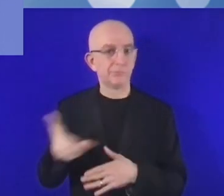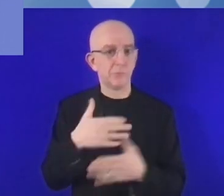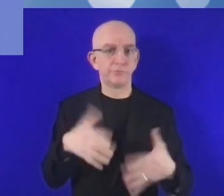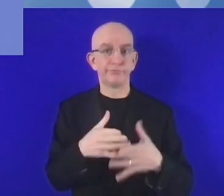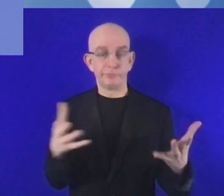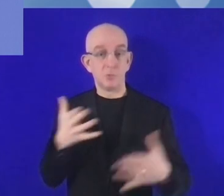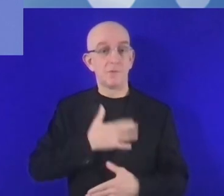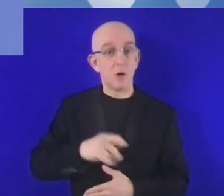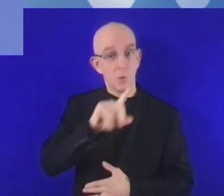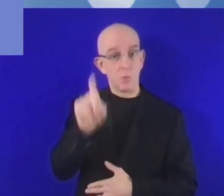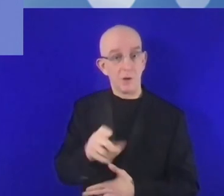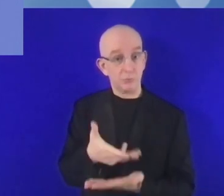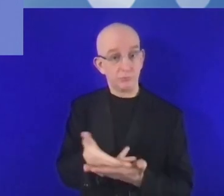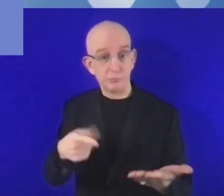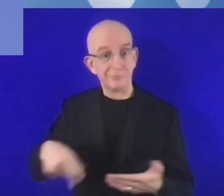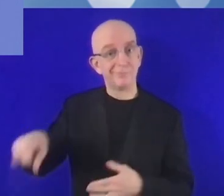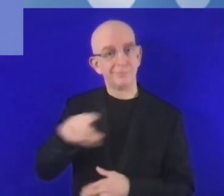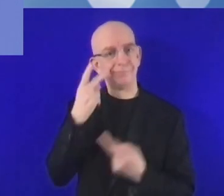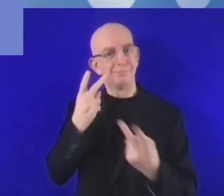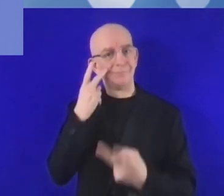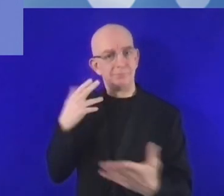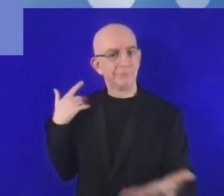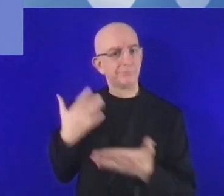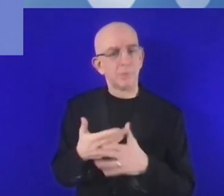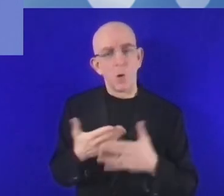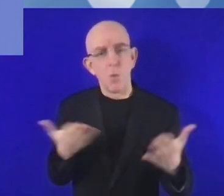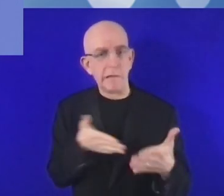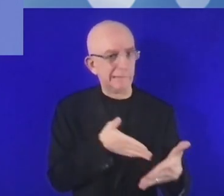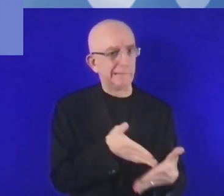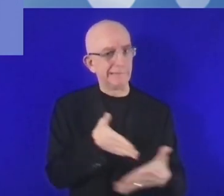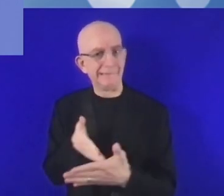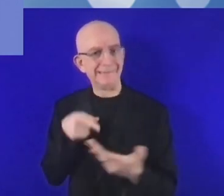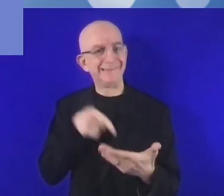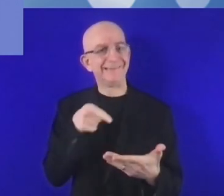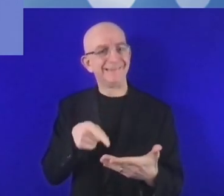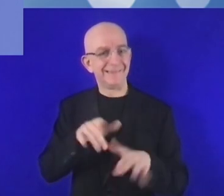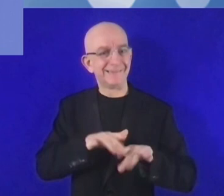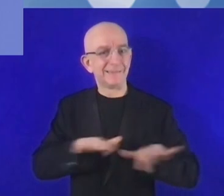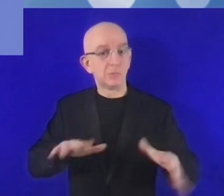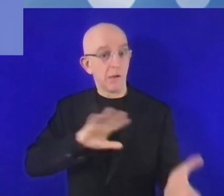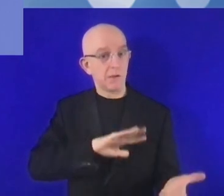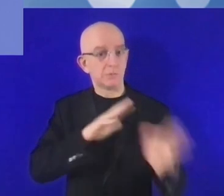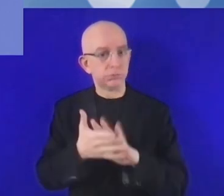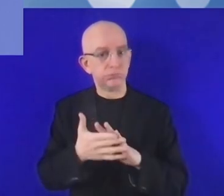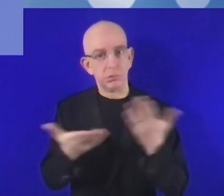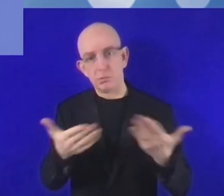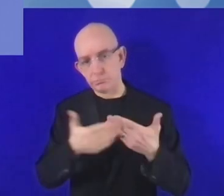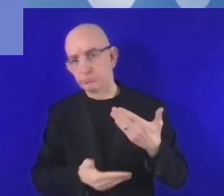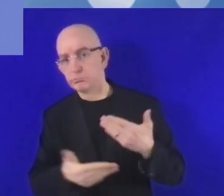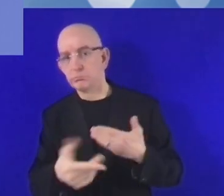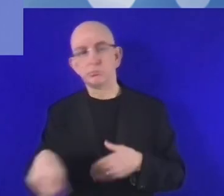تغف أمامنا فيما يتعلق بالمرحلة الانتقالية الرقامية